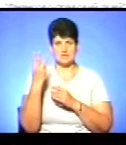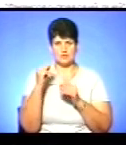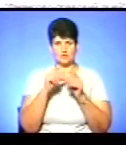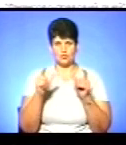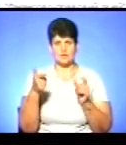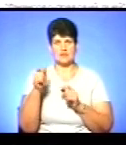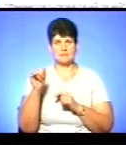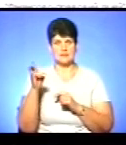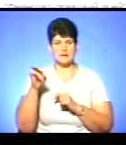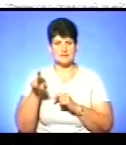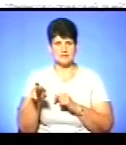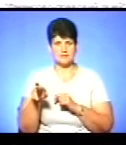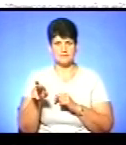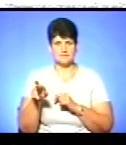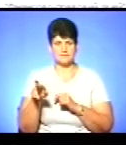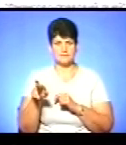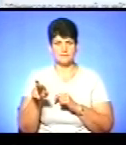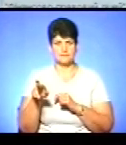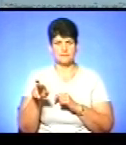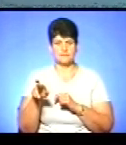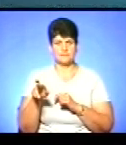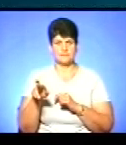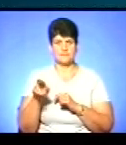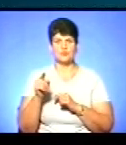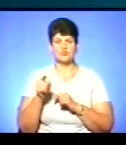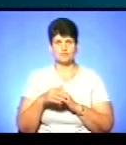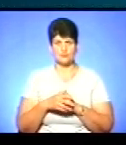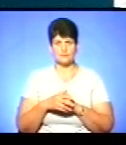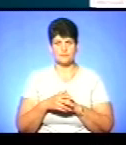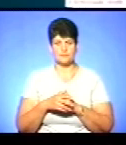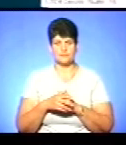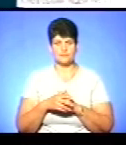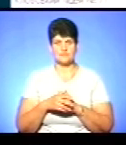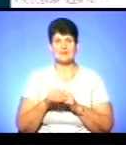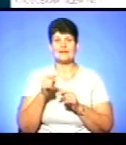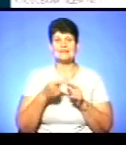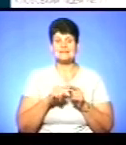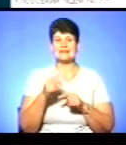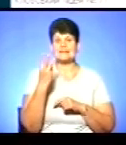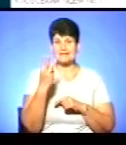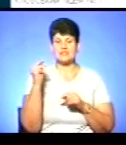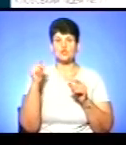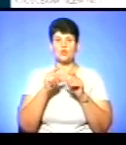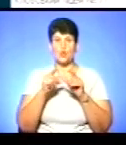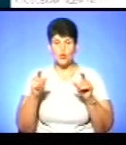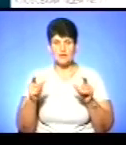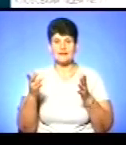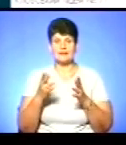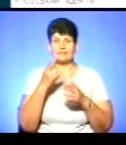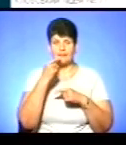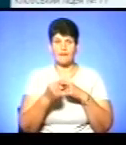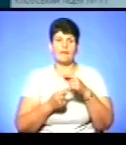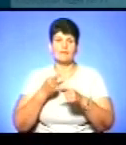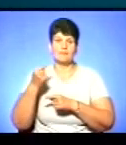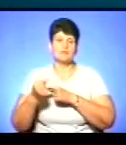гімназію і… 29. Так. Чому? Чому три школи? Це ті три школи, які традиційно